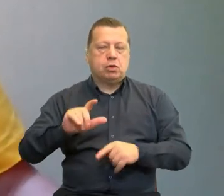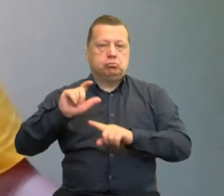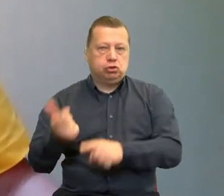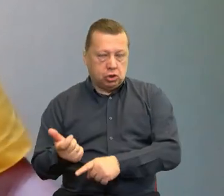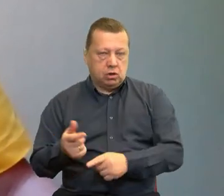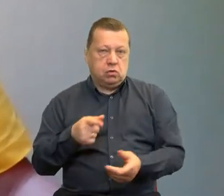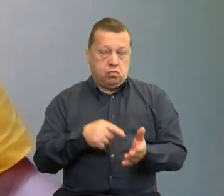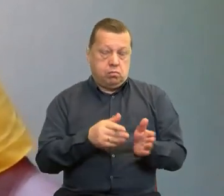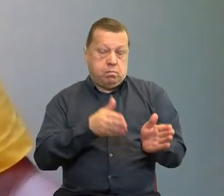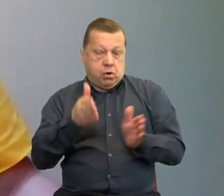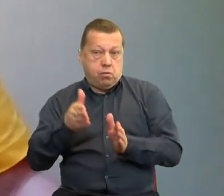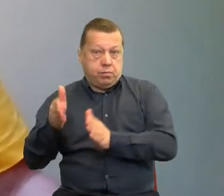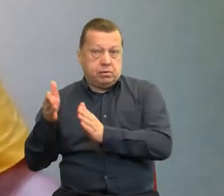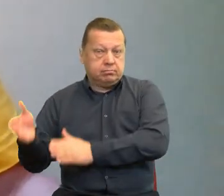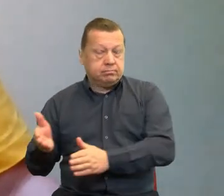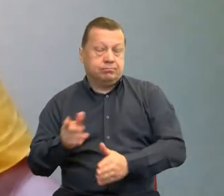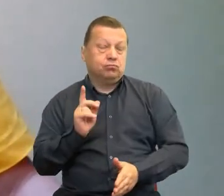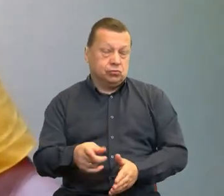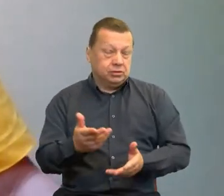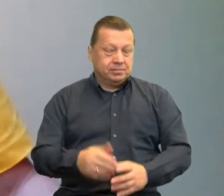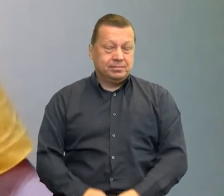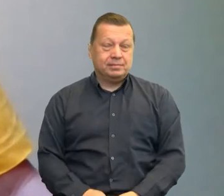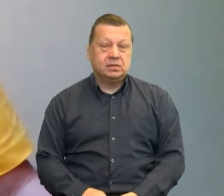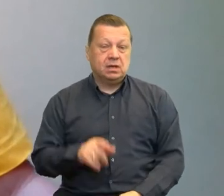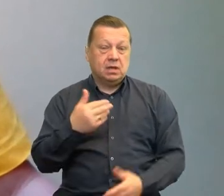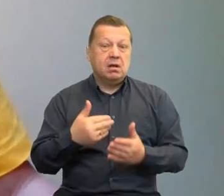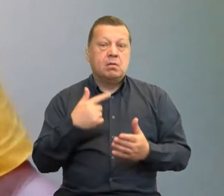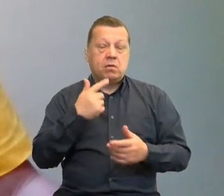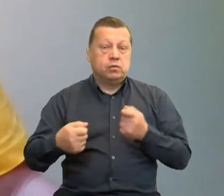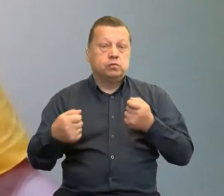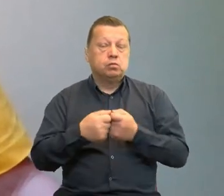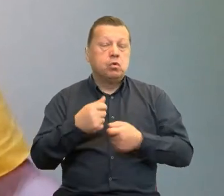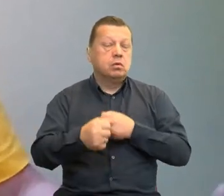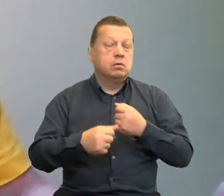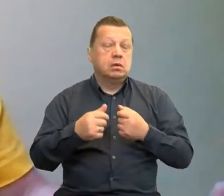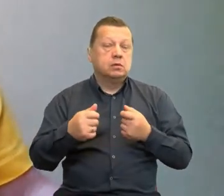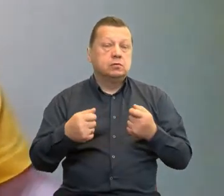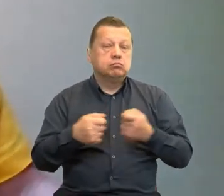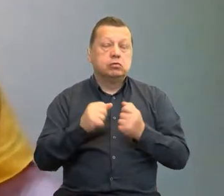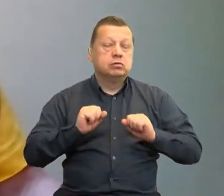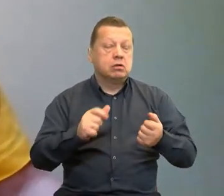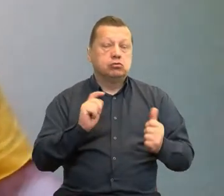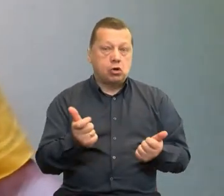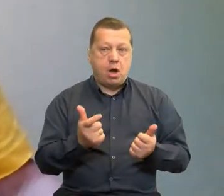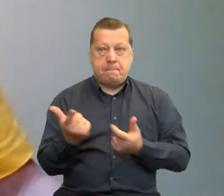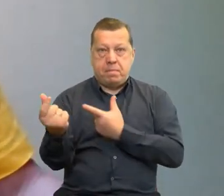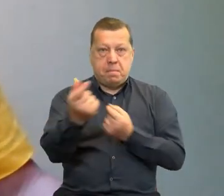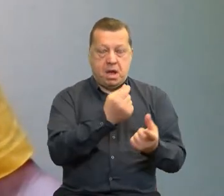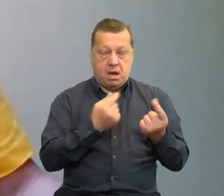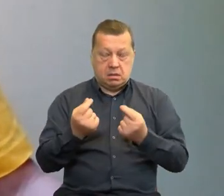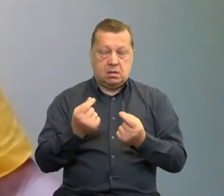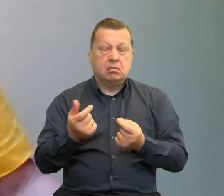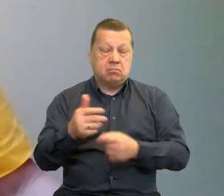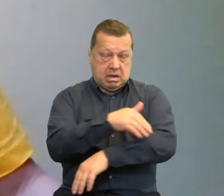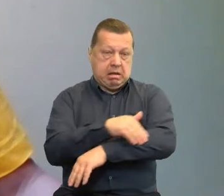Więc istotą tego współdziałania było partnerstwo. I to zarówno partnerstwo ponad granicami,